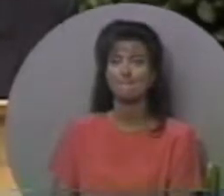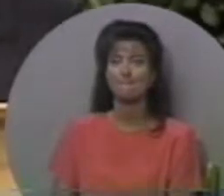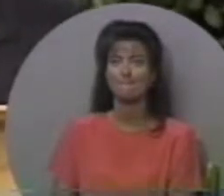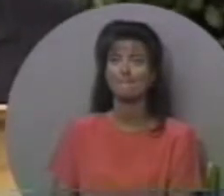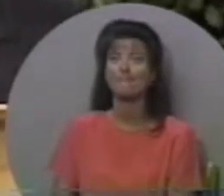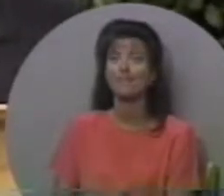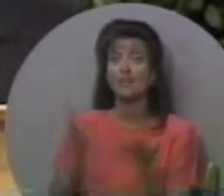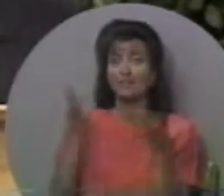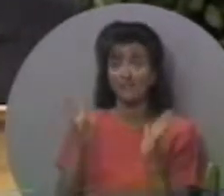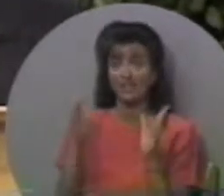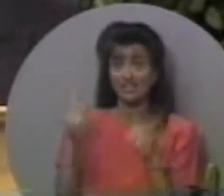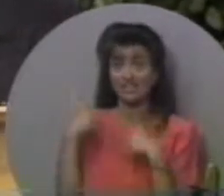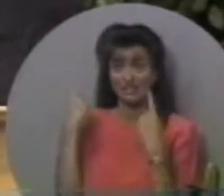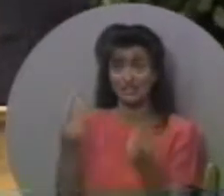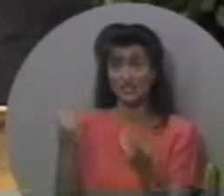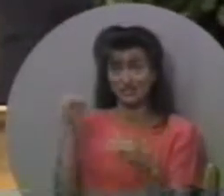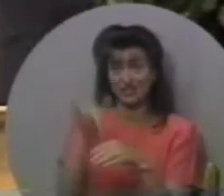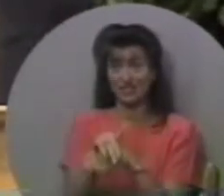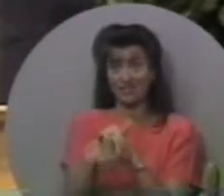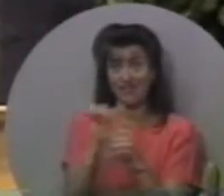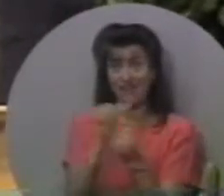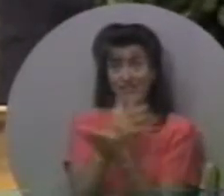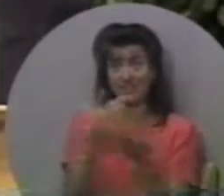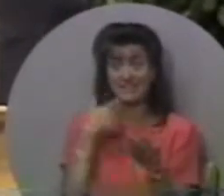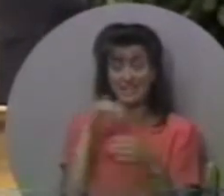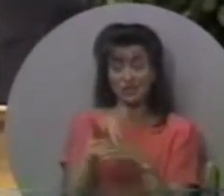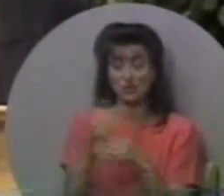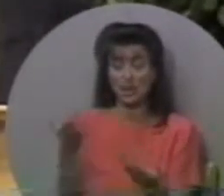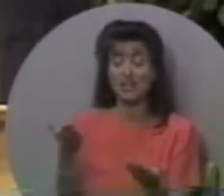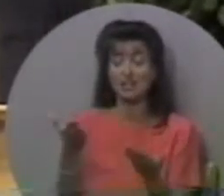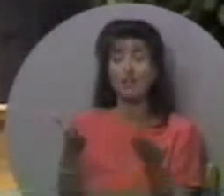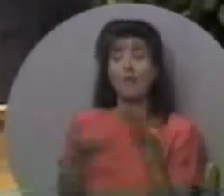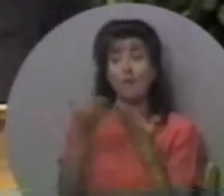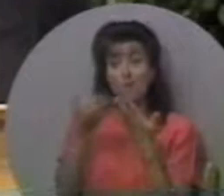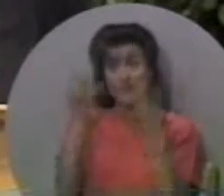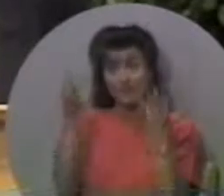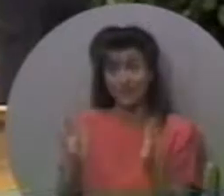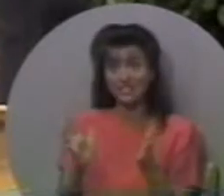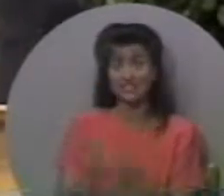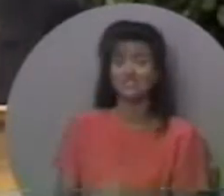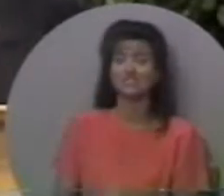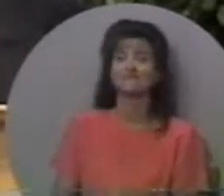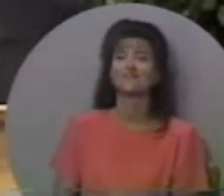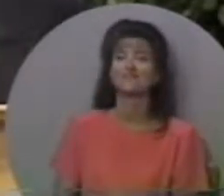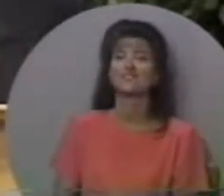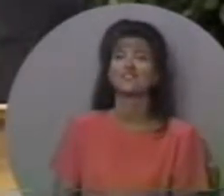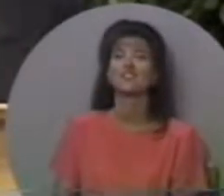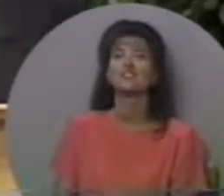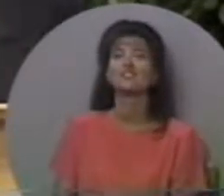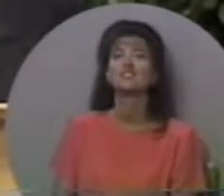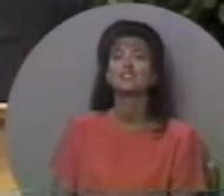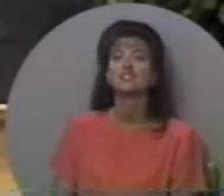Сказавши це все на завершення, я хочу, б